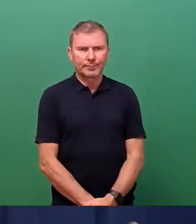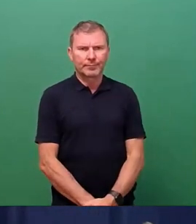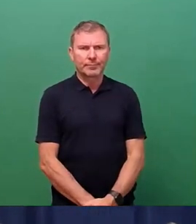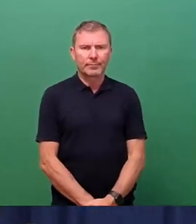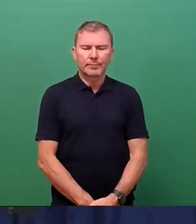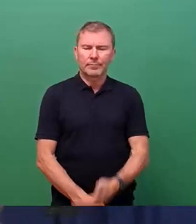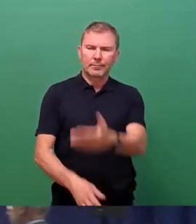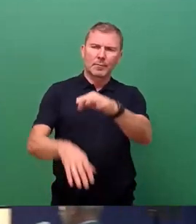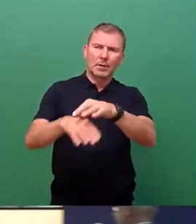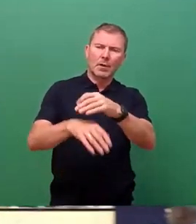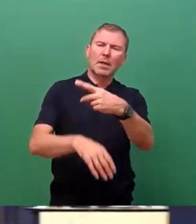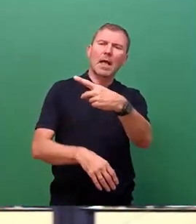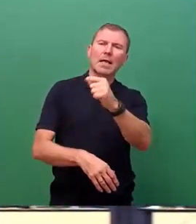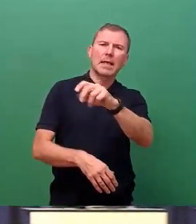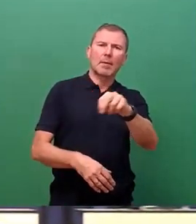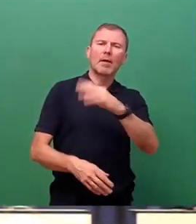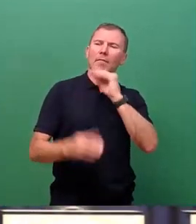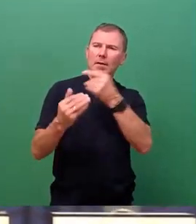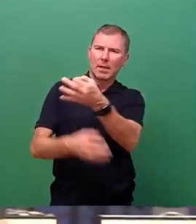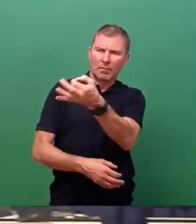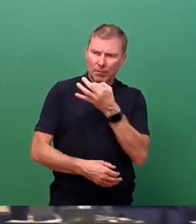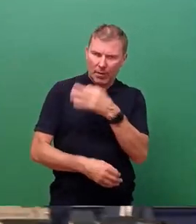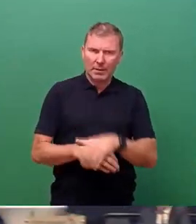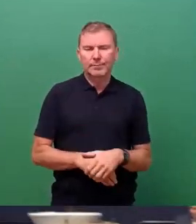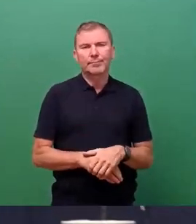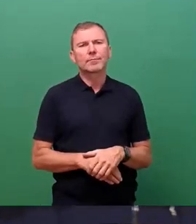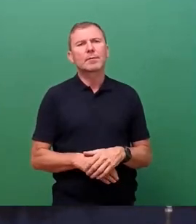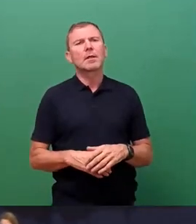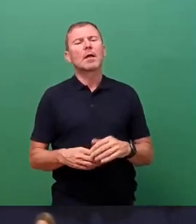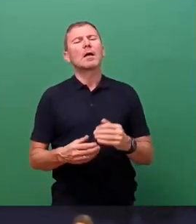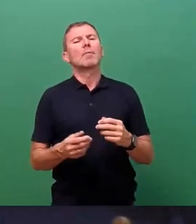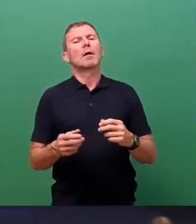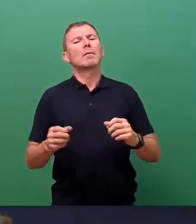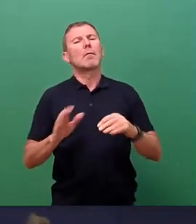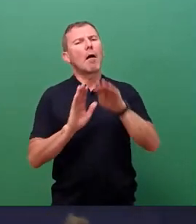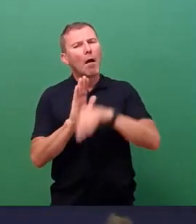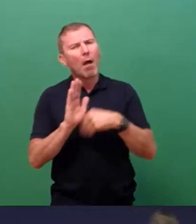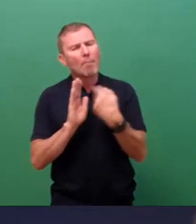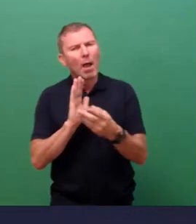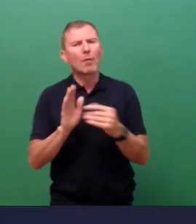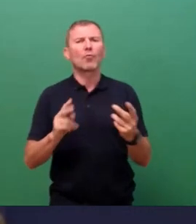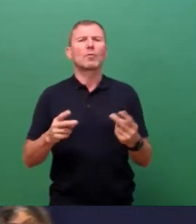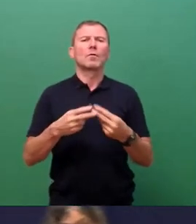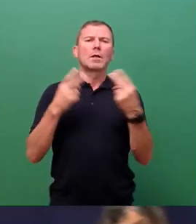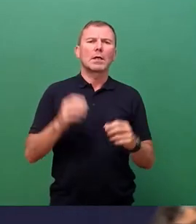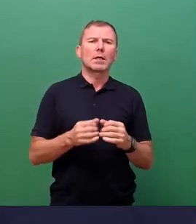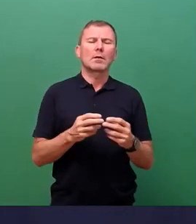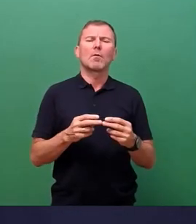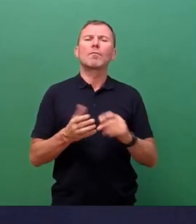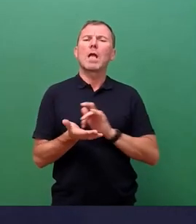für Ihre Anfrage. Bei der Erarbeitung, Gestaltung und Umsetzung von Hygienekonzeptionen für Großveranstaltungen